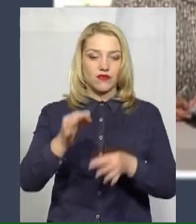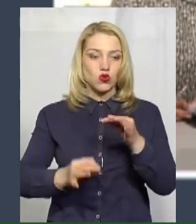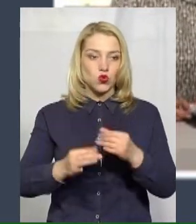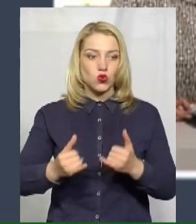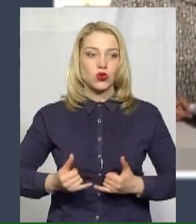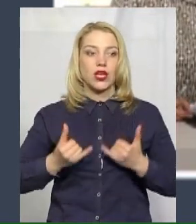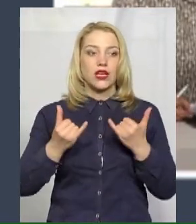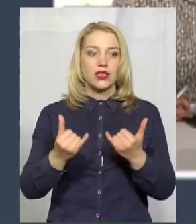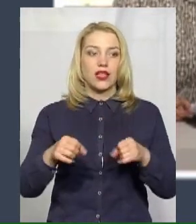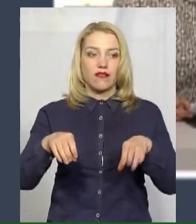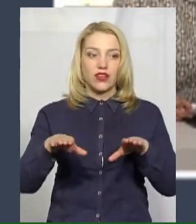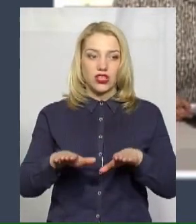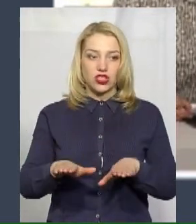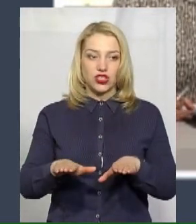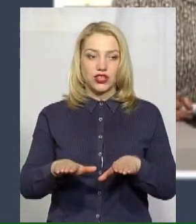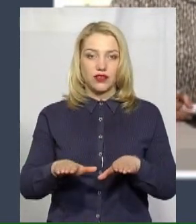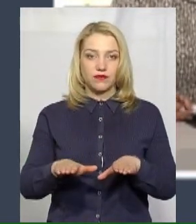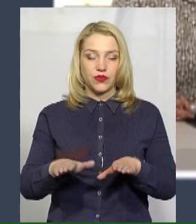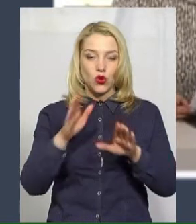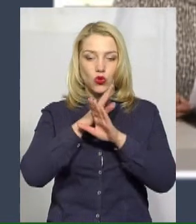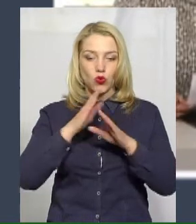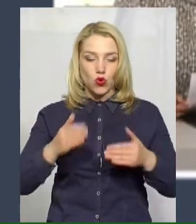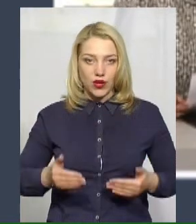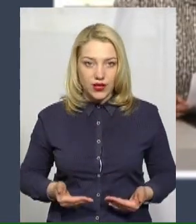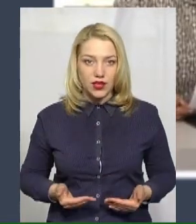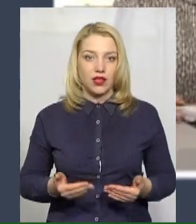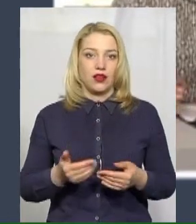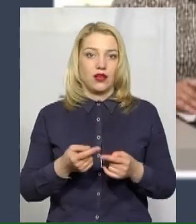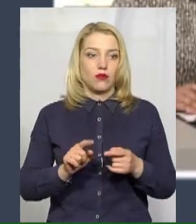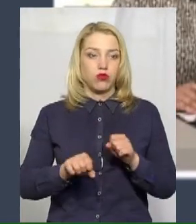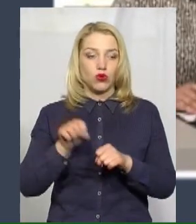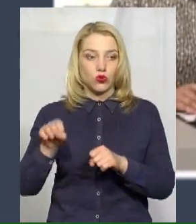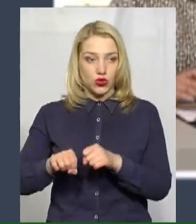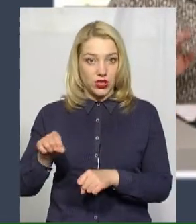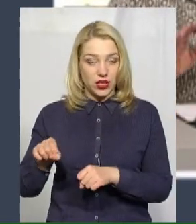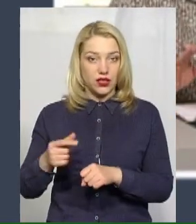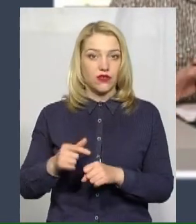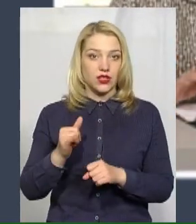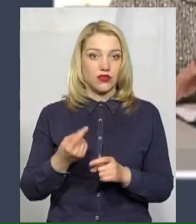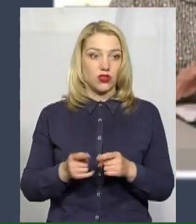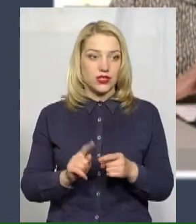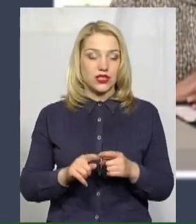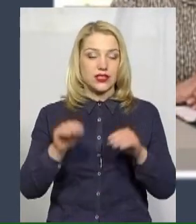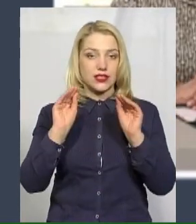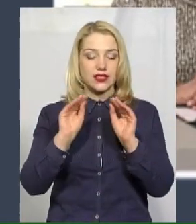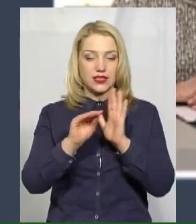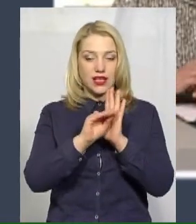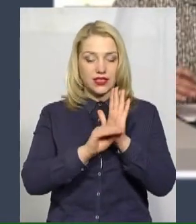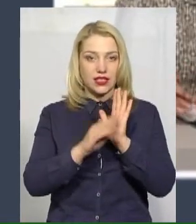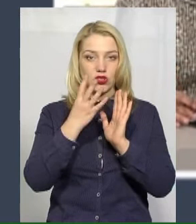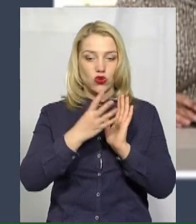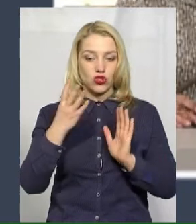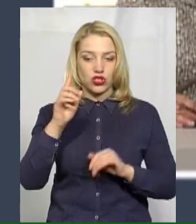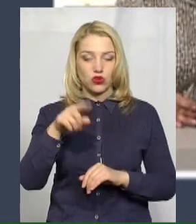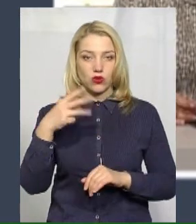вирішення долі порушників. От у цей стаття 44.3